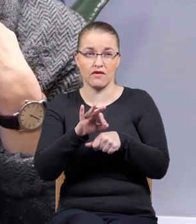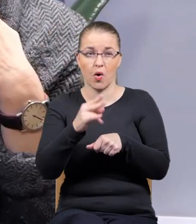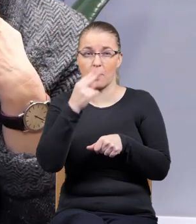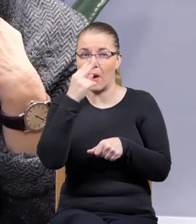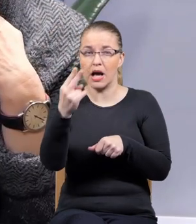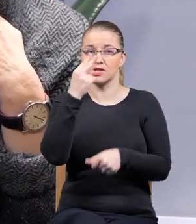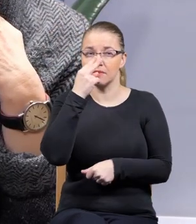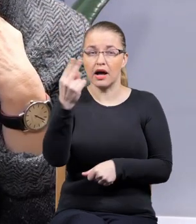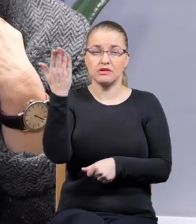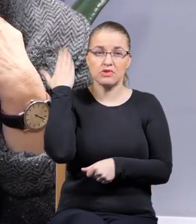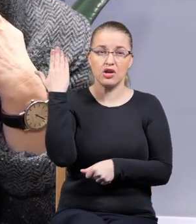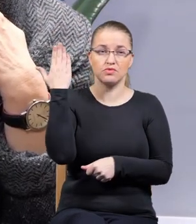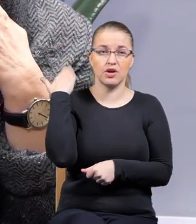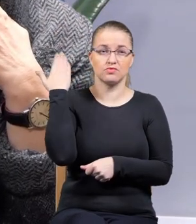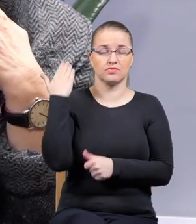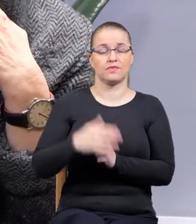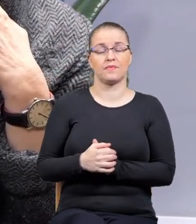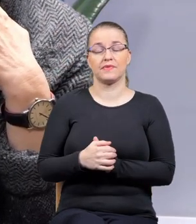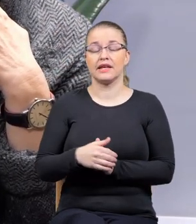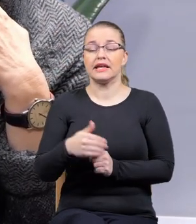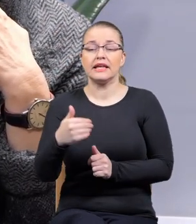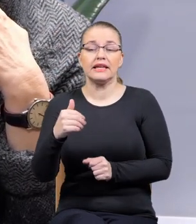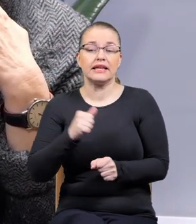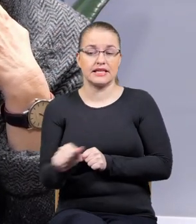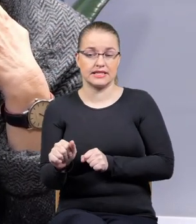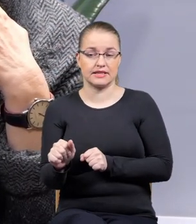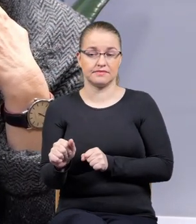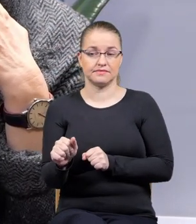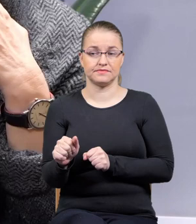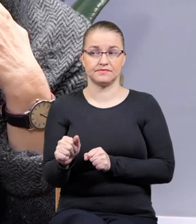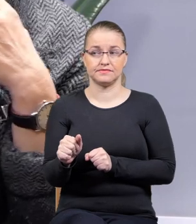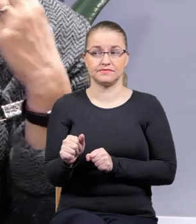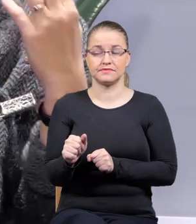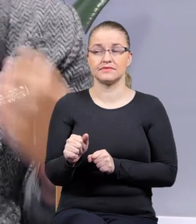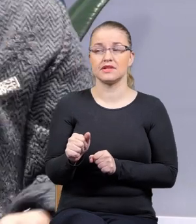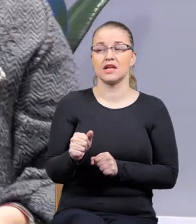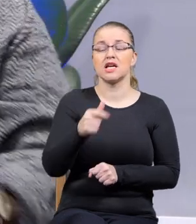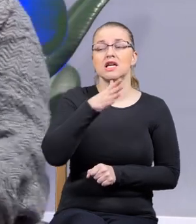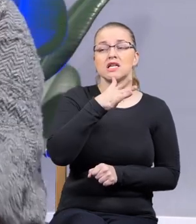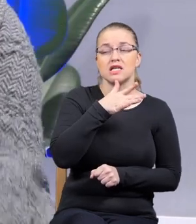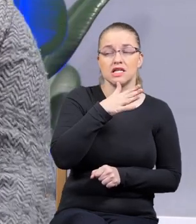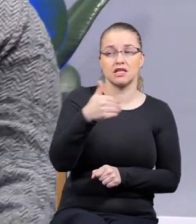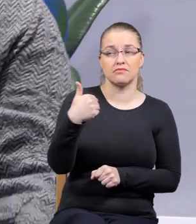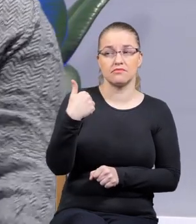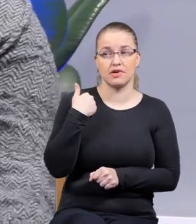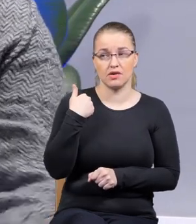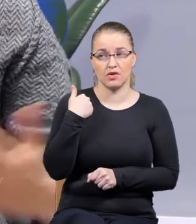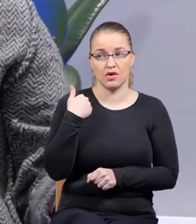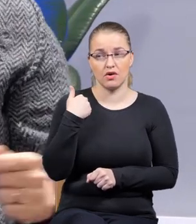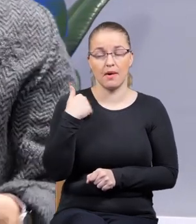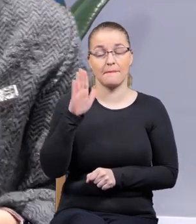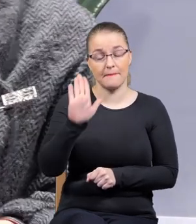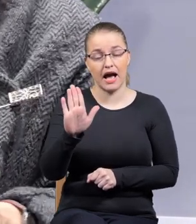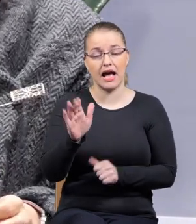i przecież jest tak, że Żydzi mieli taką, takie